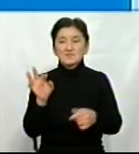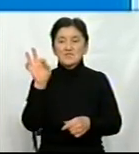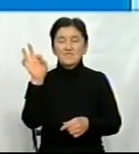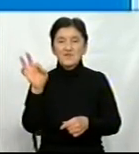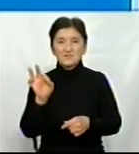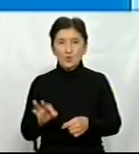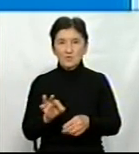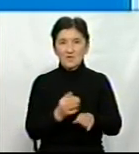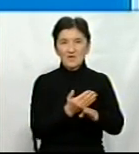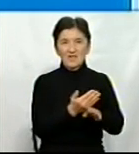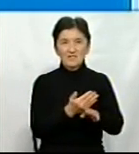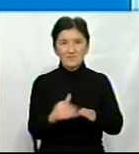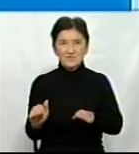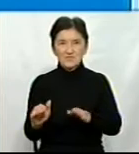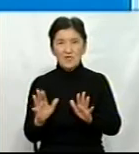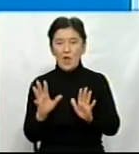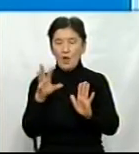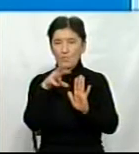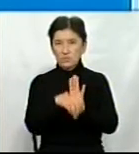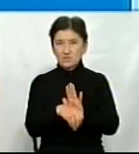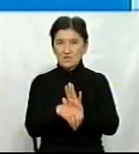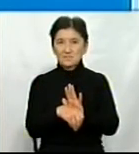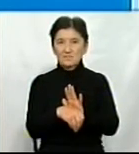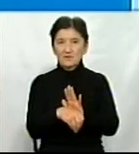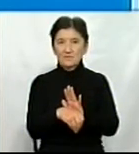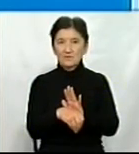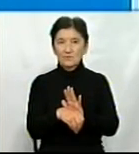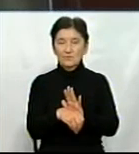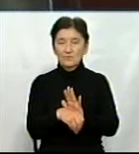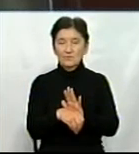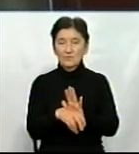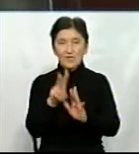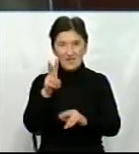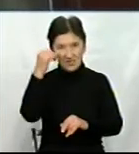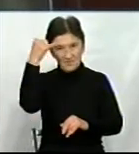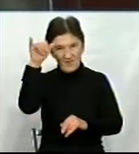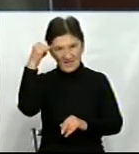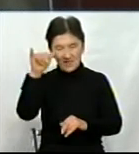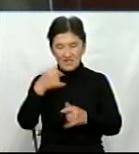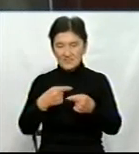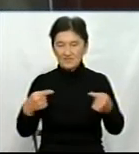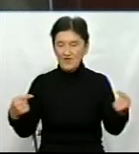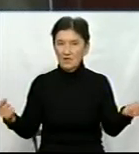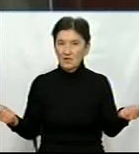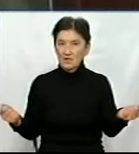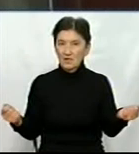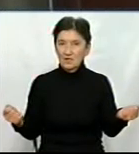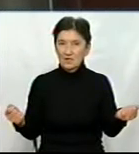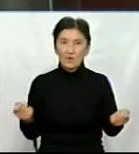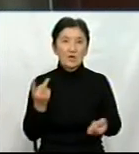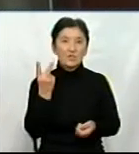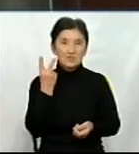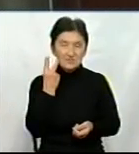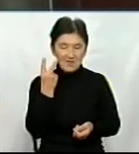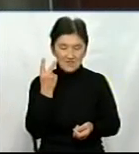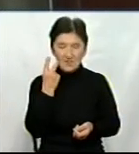інвестицій потрапив до галузі тваринництва? Чи це було лише рослинництво? Ні, звичайно, і в